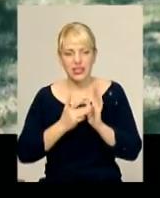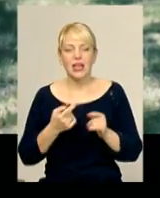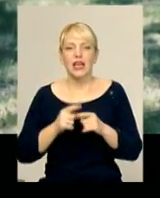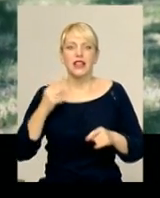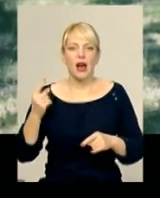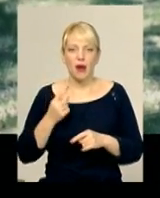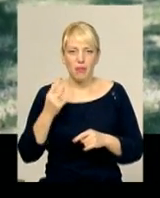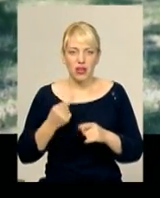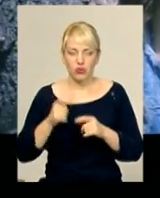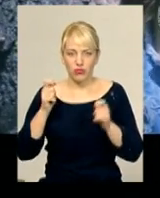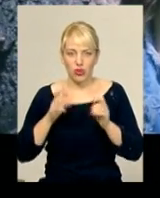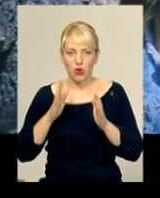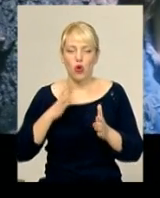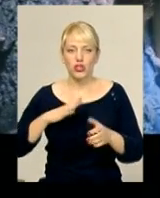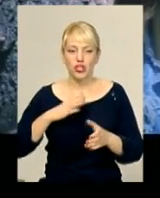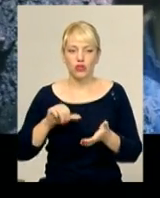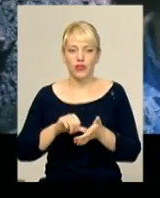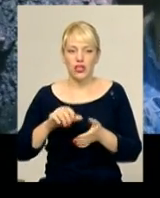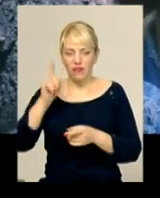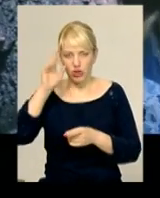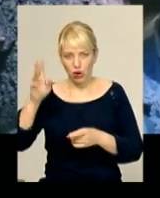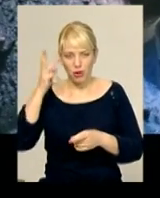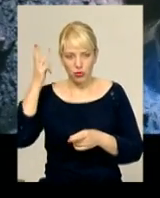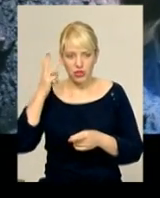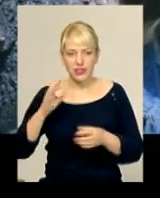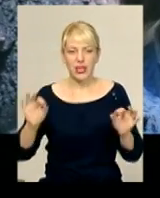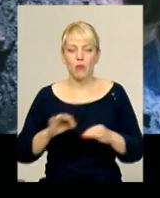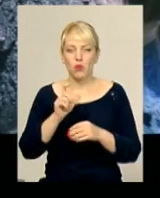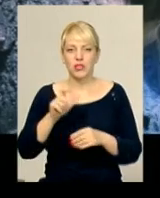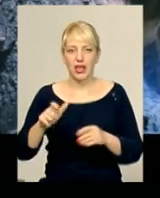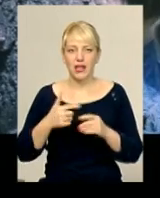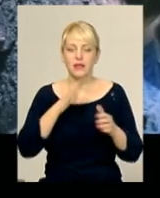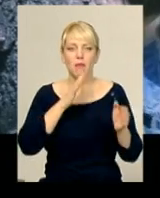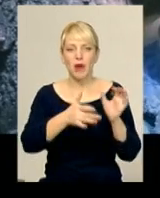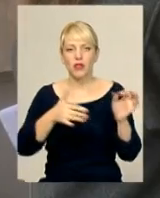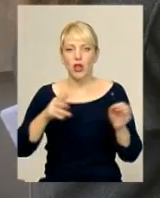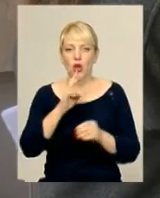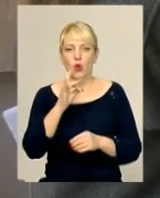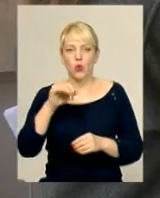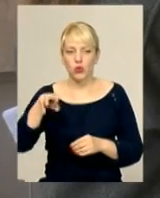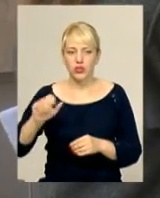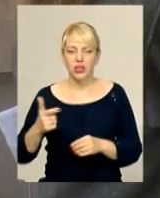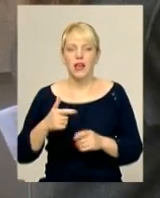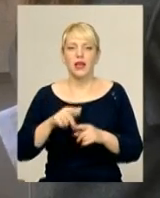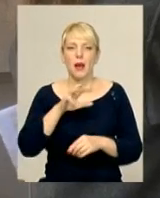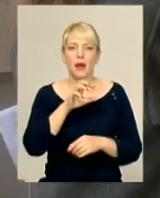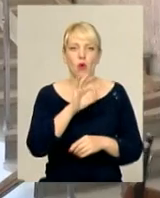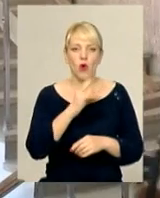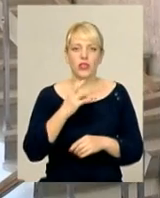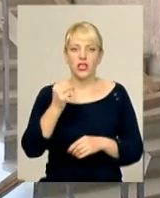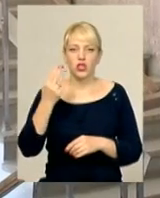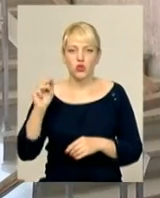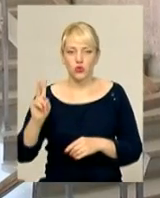фестивалю вуличної їжі очікують виступи відомих подільських музикантів. Серед них – бандуристка Марина Круть та скрипалька Майя Онищук.